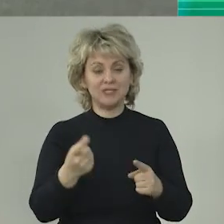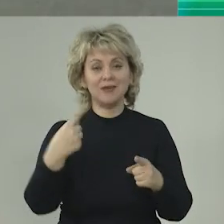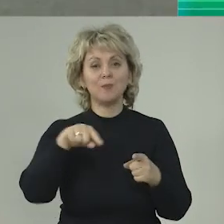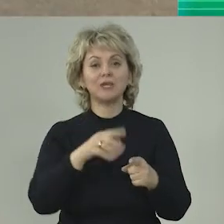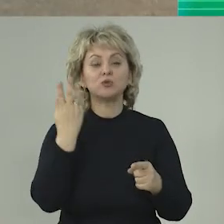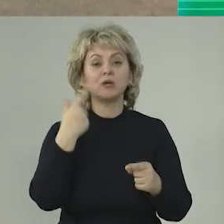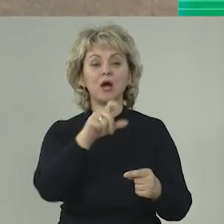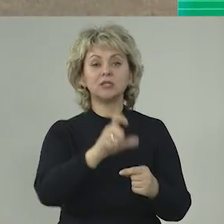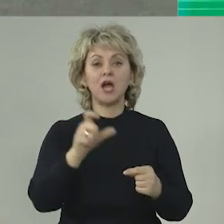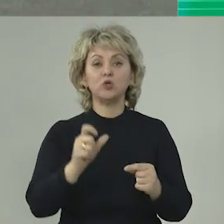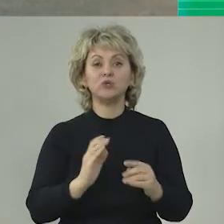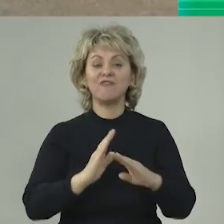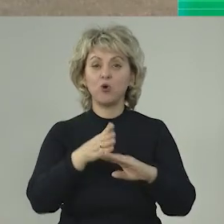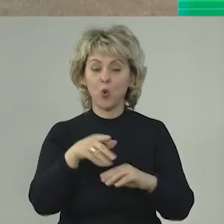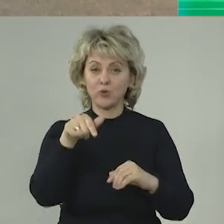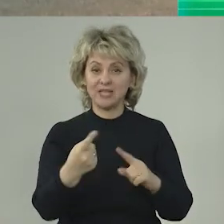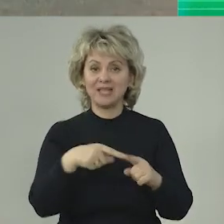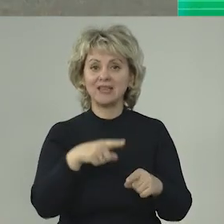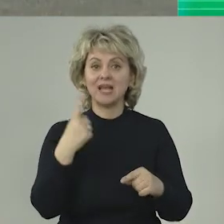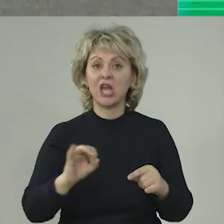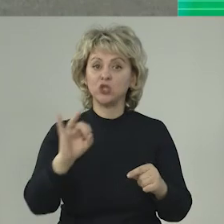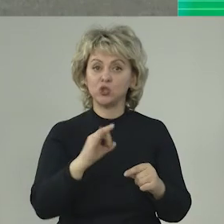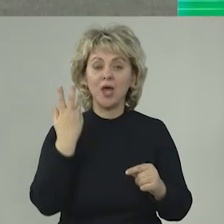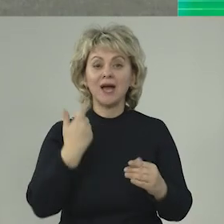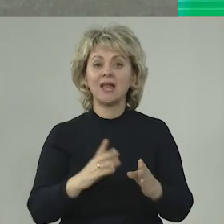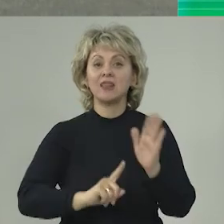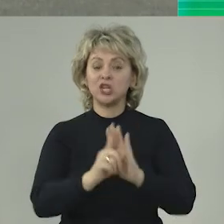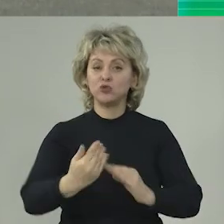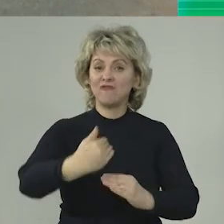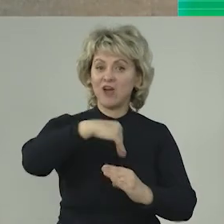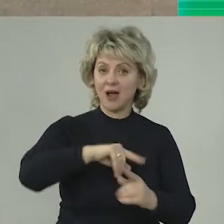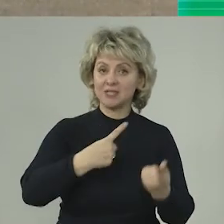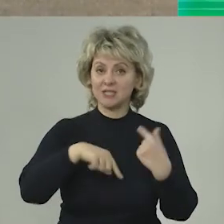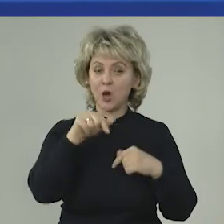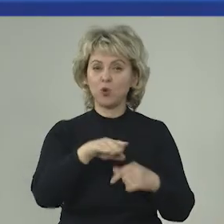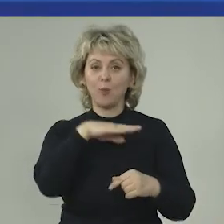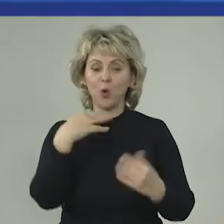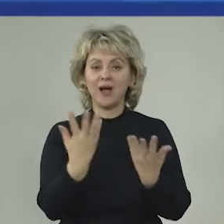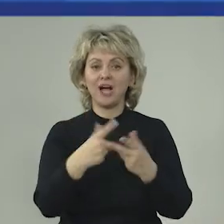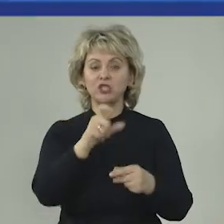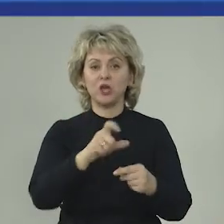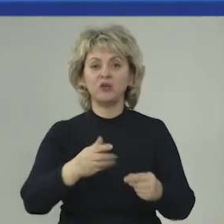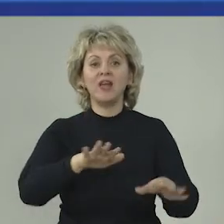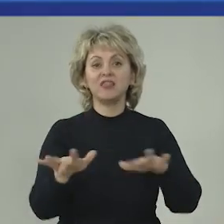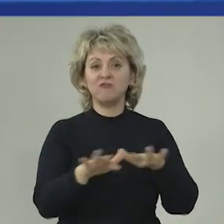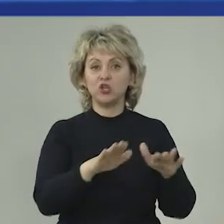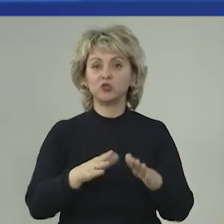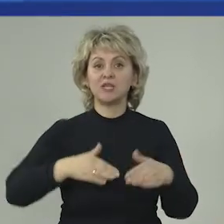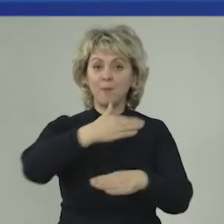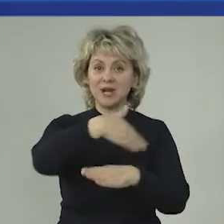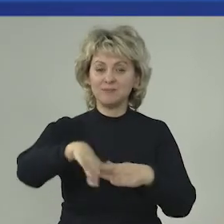Потому что когда люди входят, это одна история. Когда начинают выходить, большое количество людей движутся по